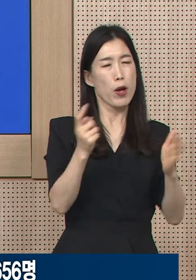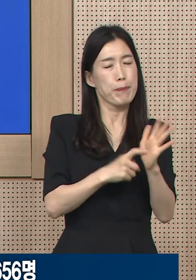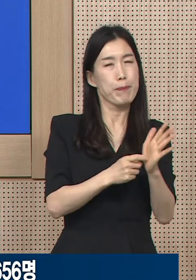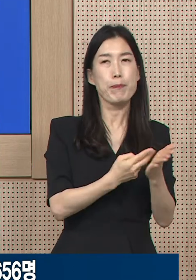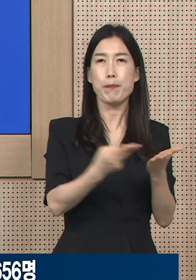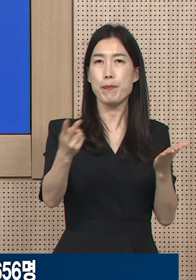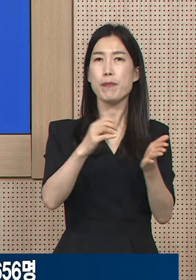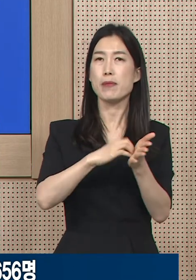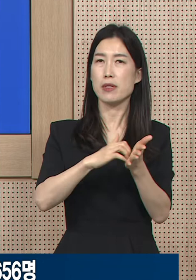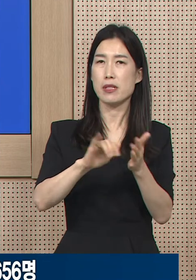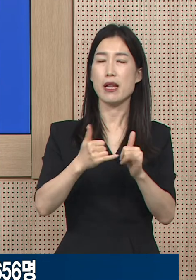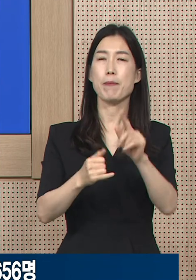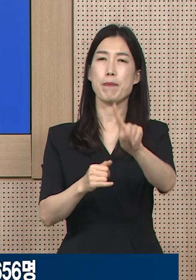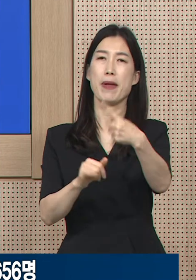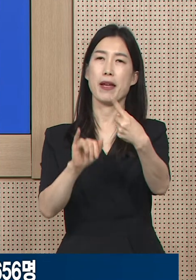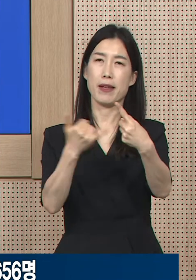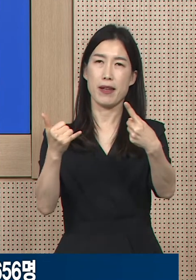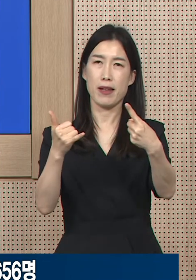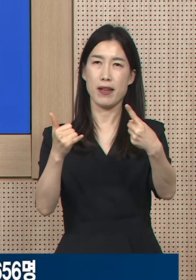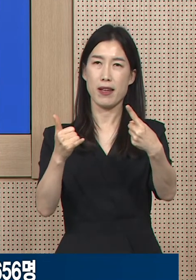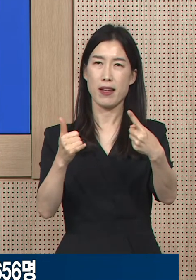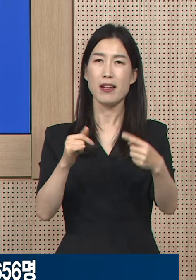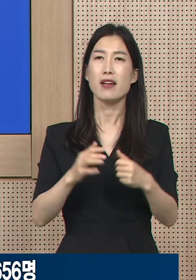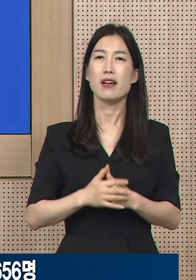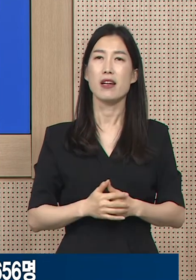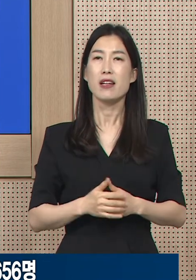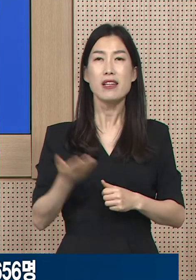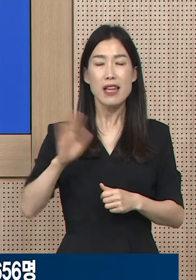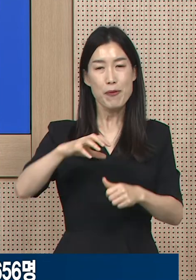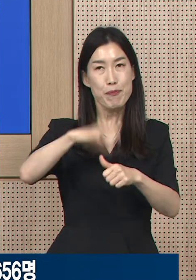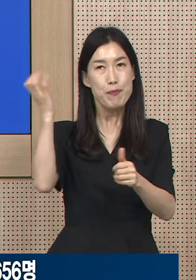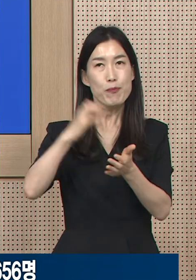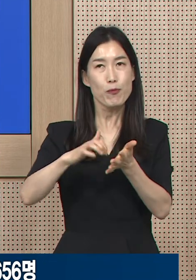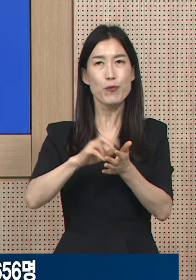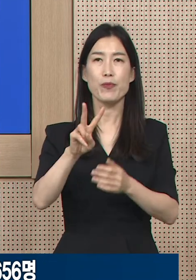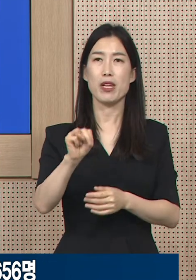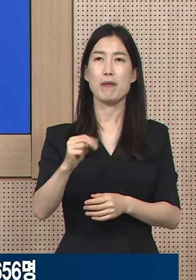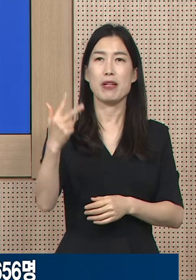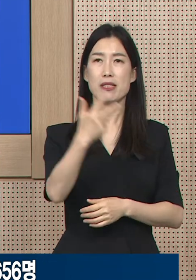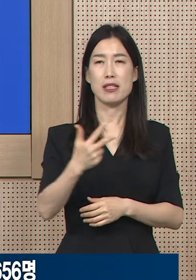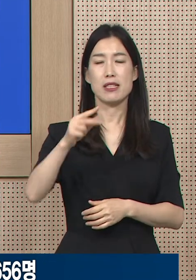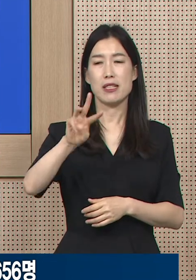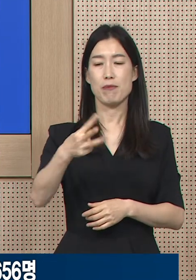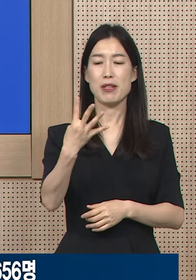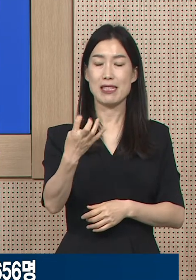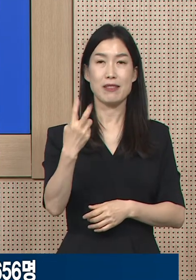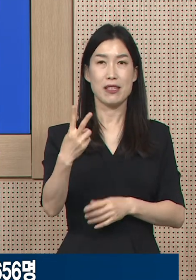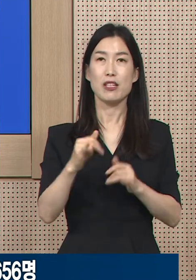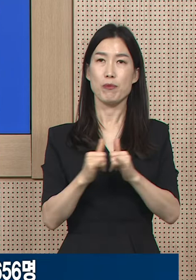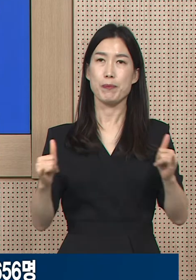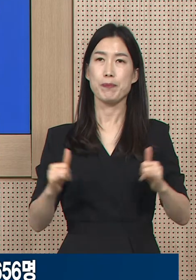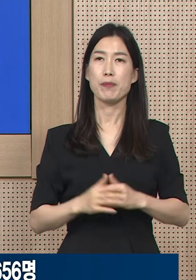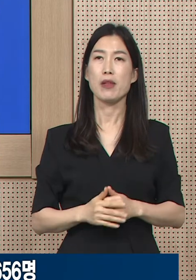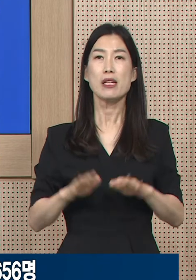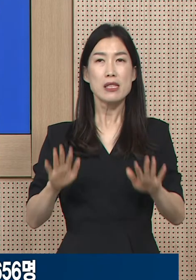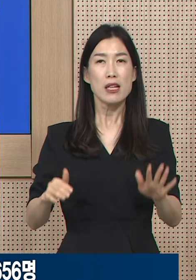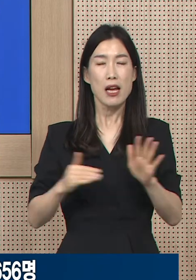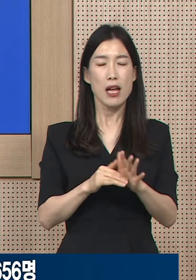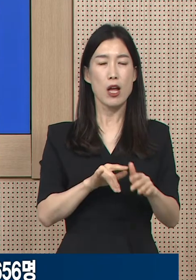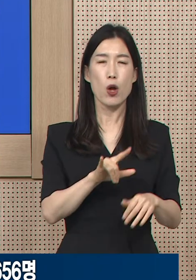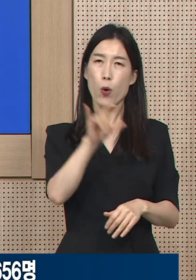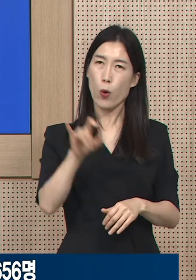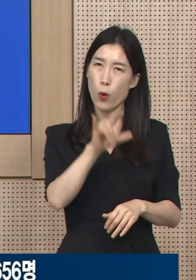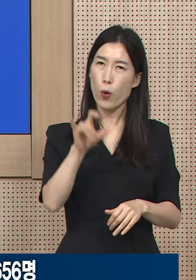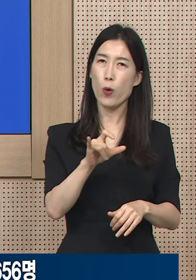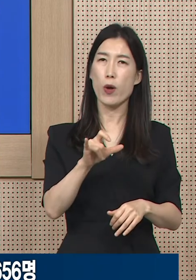,342명은 격리 해제되었습니다. 기존 코로나19 관련 의료기간을 모두 통합한 호흡기